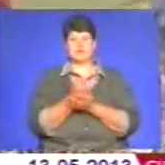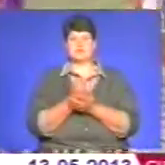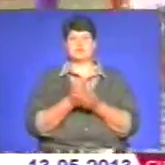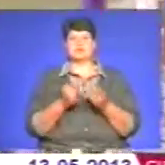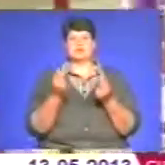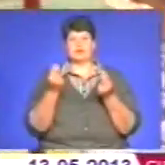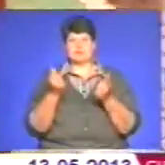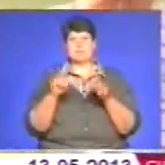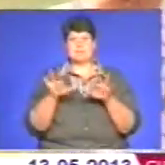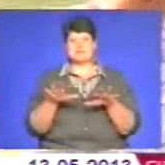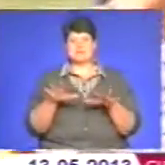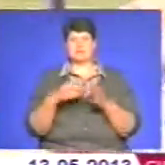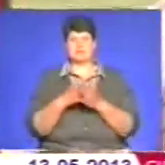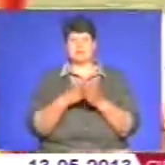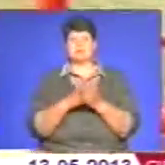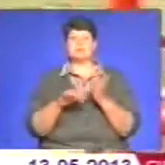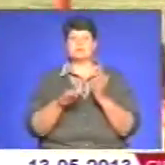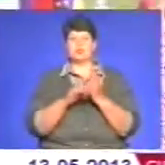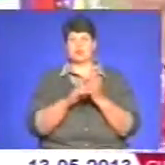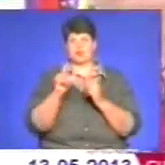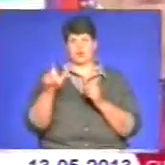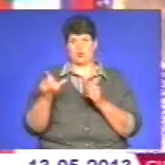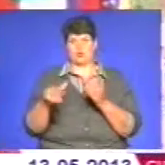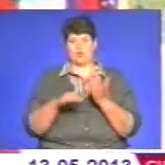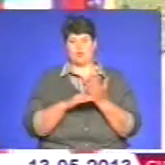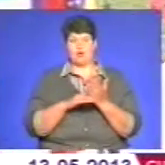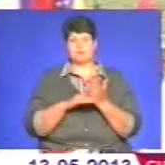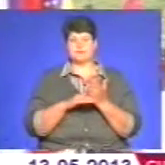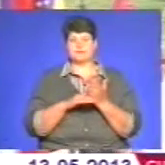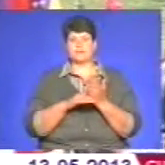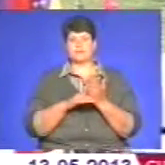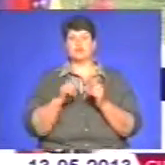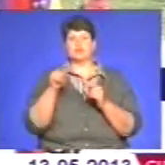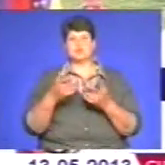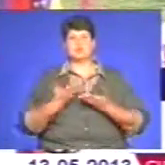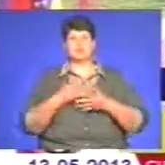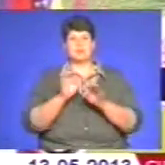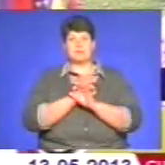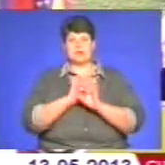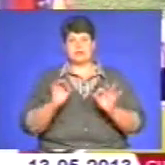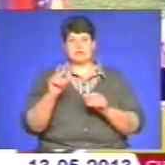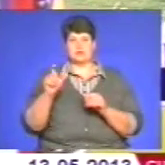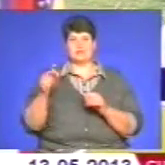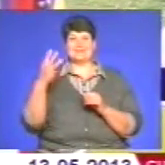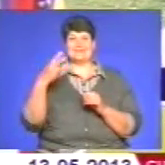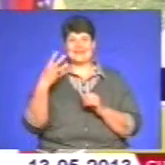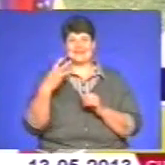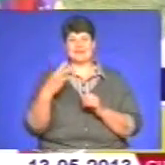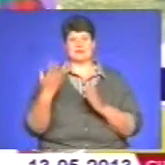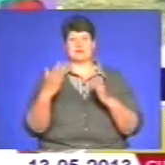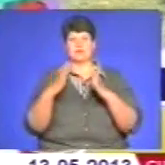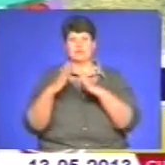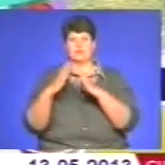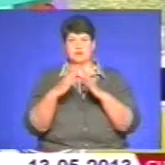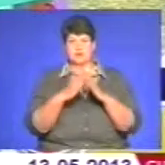місцевого бюджету і спонсорської допомоги. Тут живуть дуже прекрасні люди, 30 дворів, всього